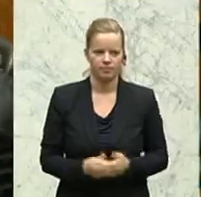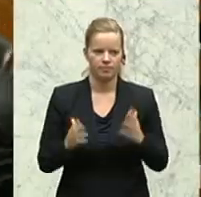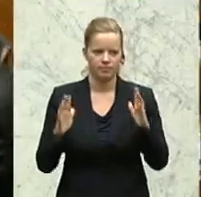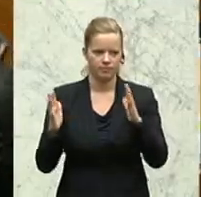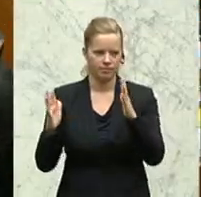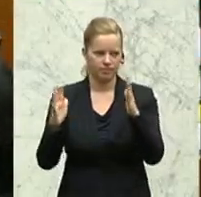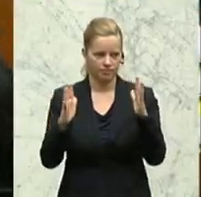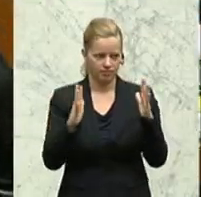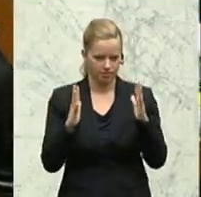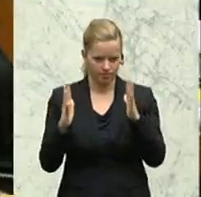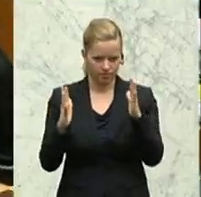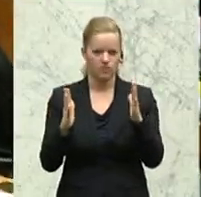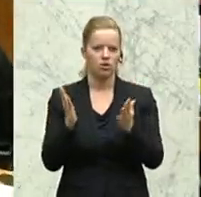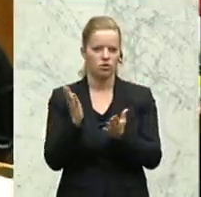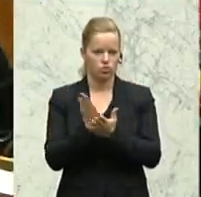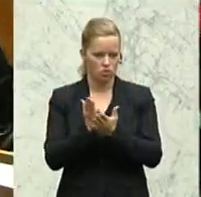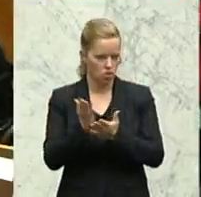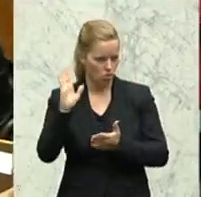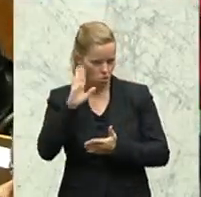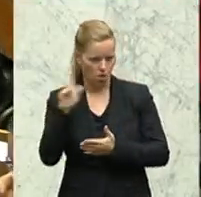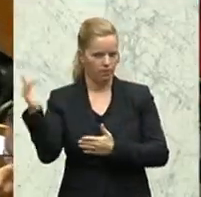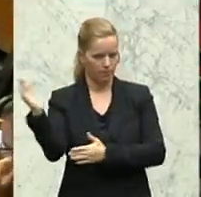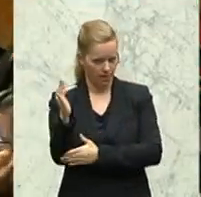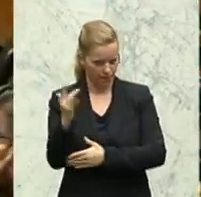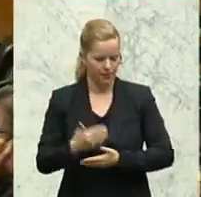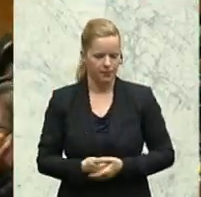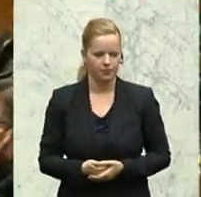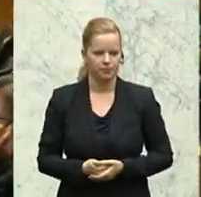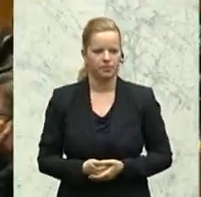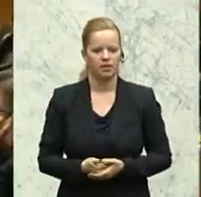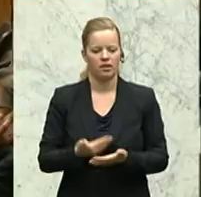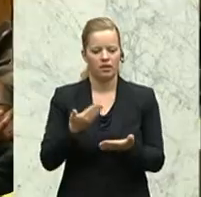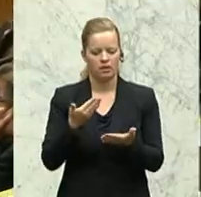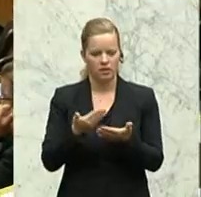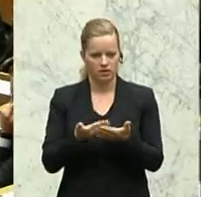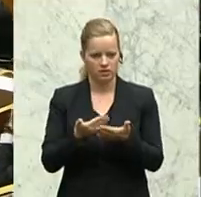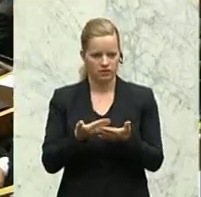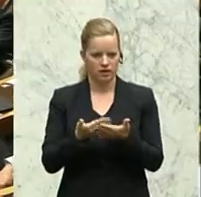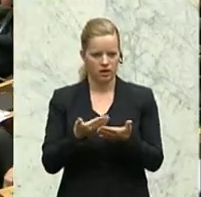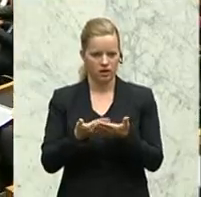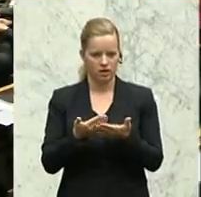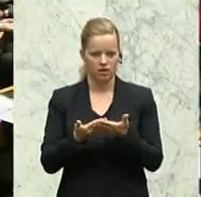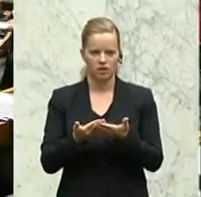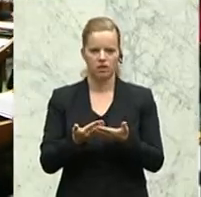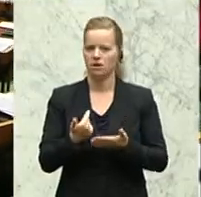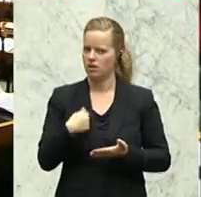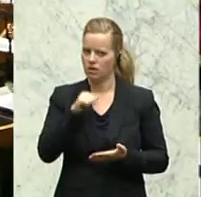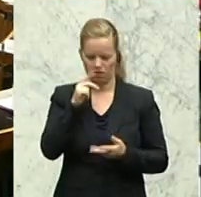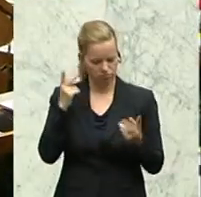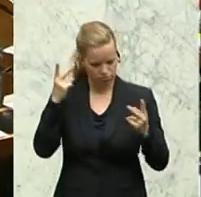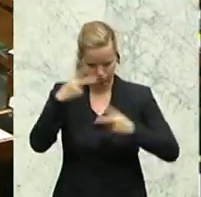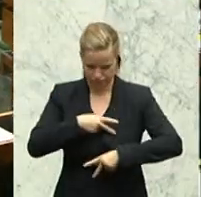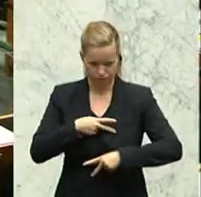gerne eine Einwendungsdebatte zum Thema Spekulationsverbot. Er will, dass dieses Gesetz beschlossen wird. Es wird natürlich dafür keine Mehrheit geben. Dann liegen die